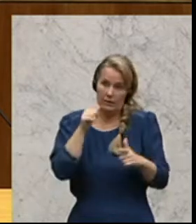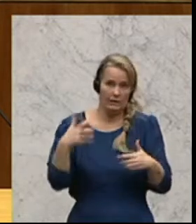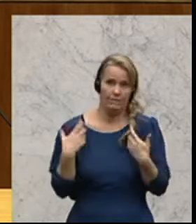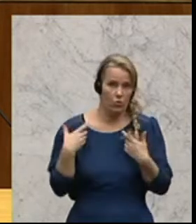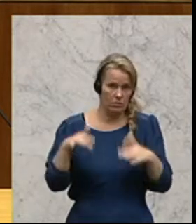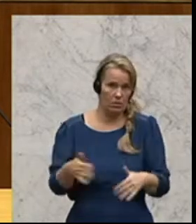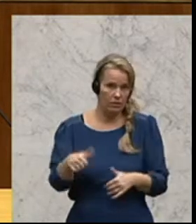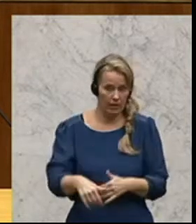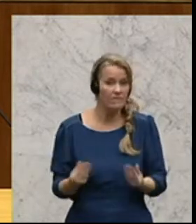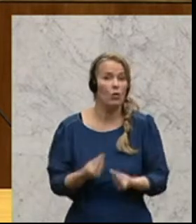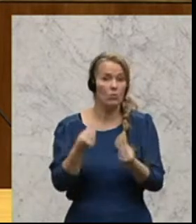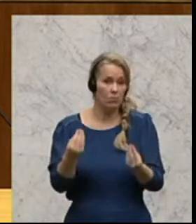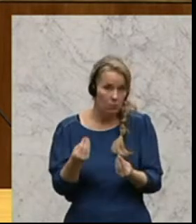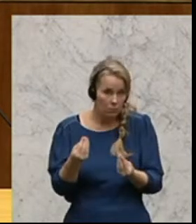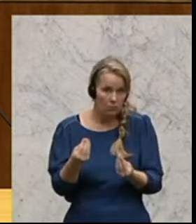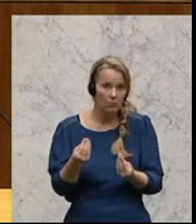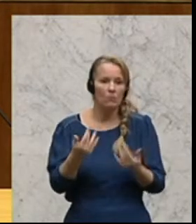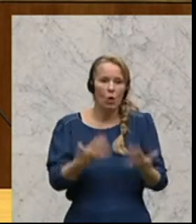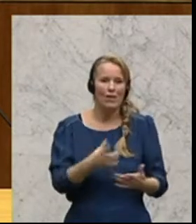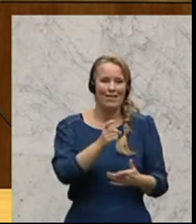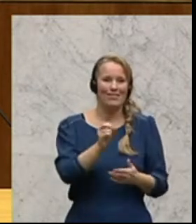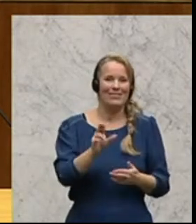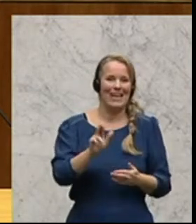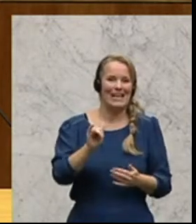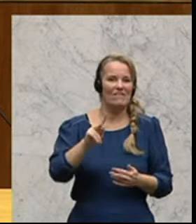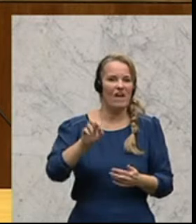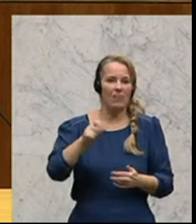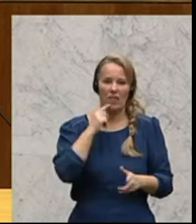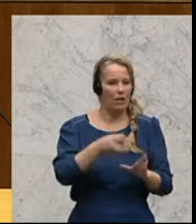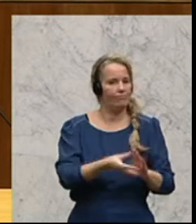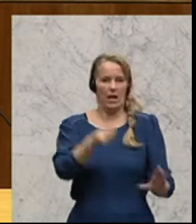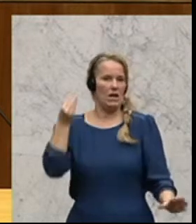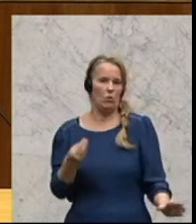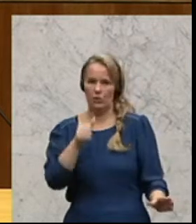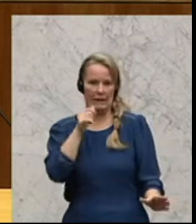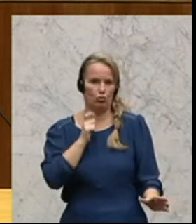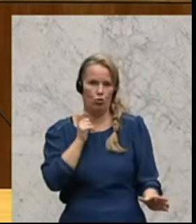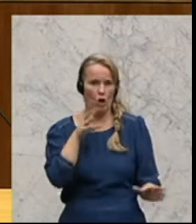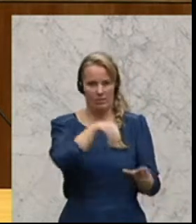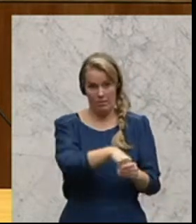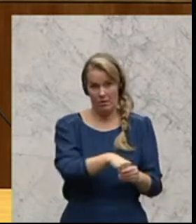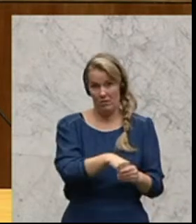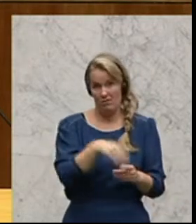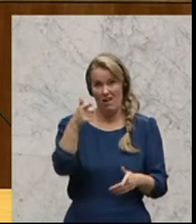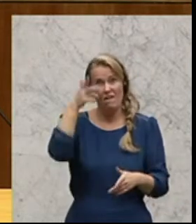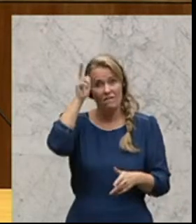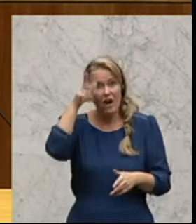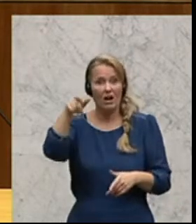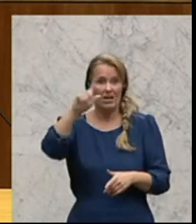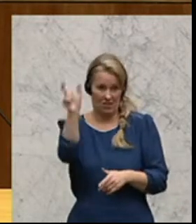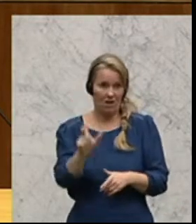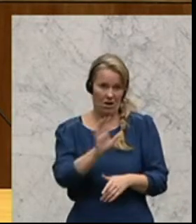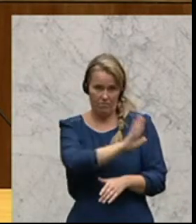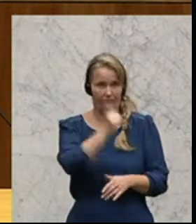die Richtung ist, wir nehmen die Derivate heraus aus der Besteuerung. Das ist die vorgeschlagene Richtung, die hauptsächlich Frankreich und Italien